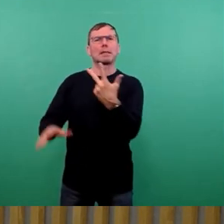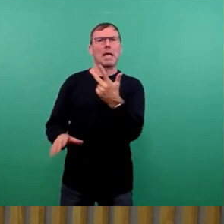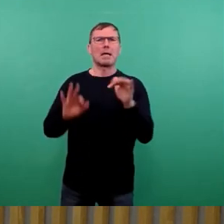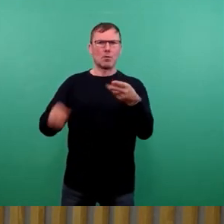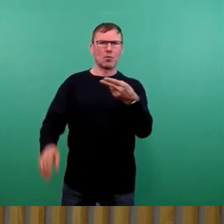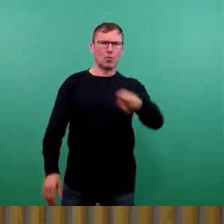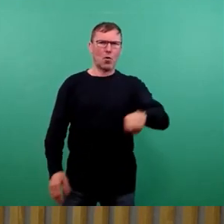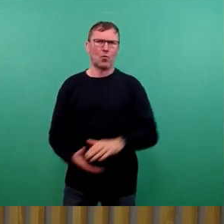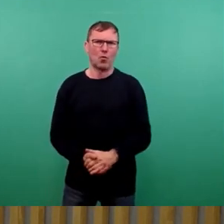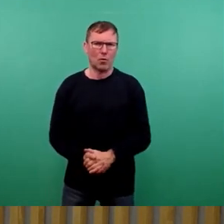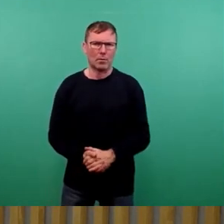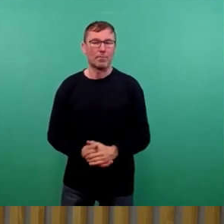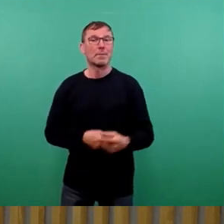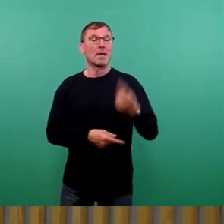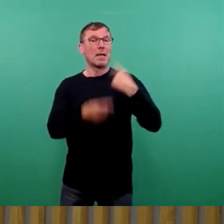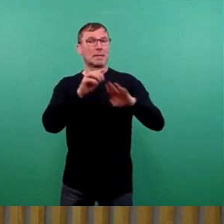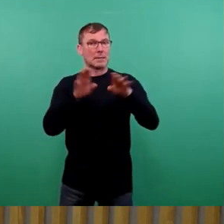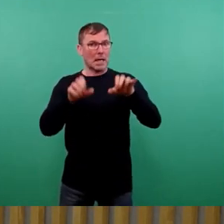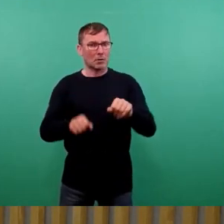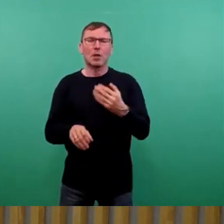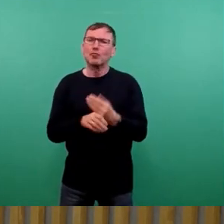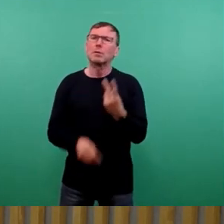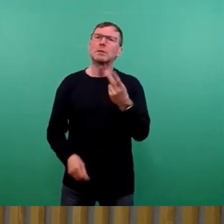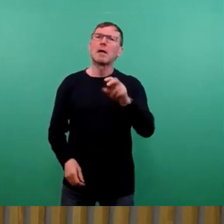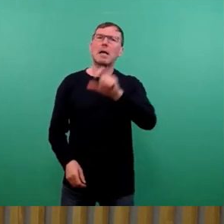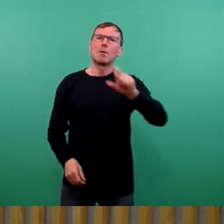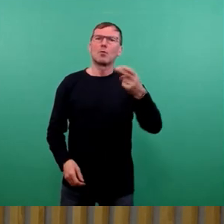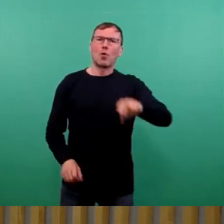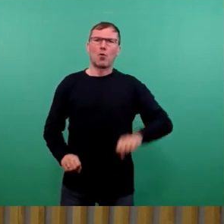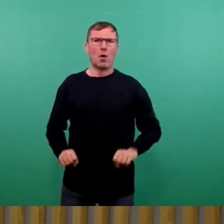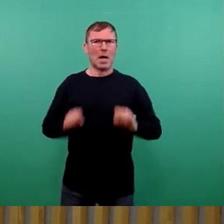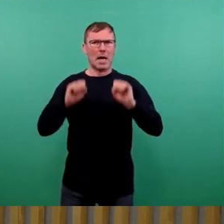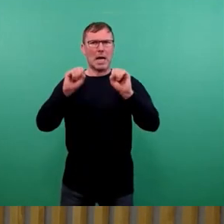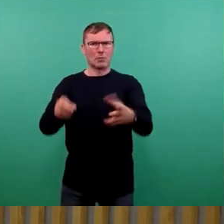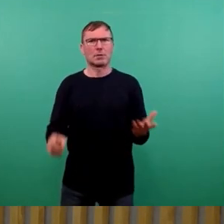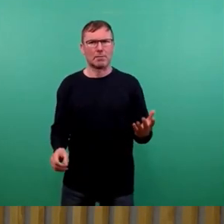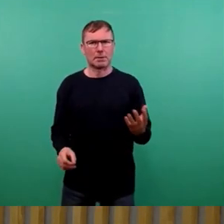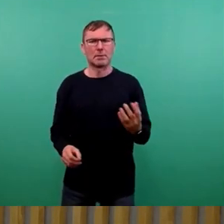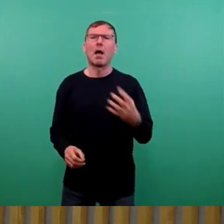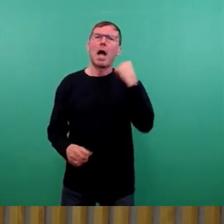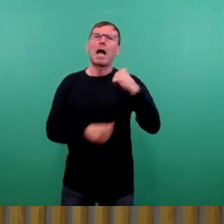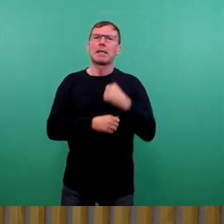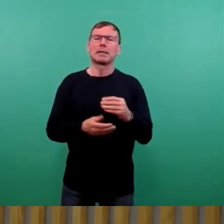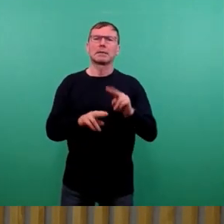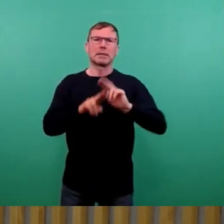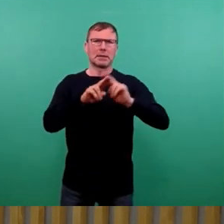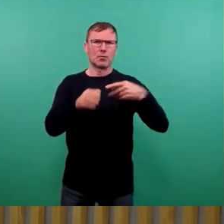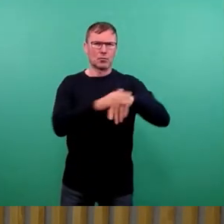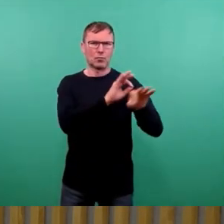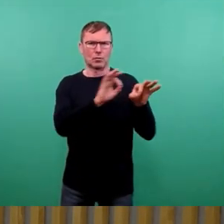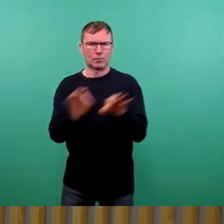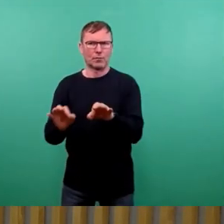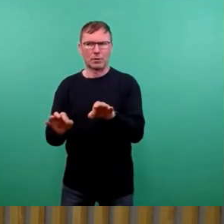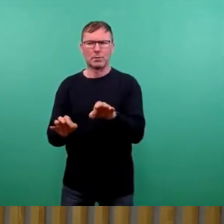Im vergangenen Haushalt wurden bereits 2 Millionen Euro ausgegeben, um eine Altlastensanierung des Grundstückes vorzunehmen. In der